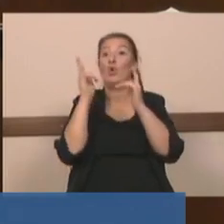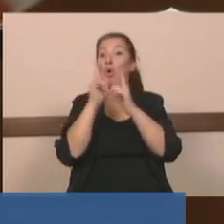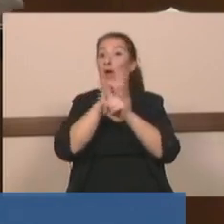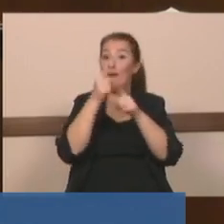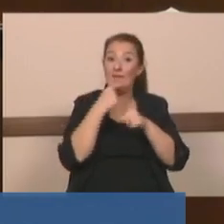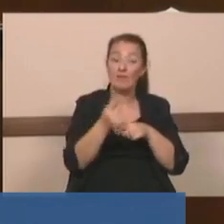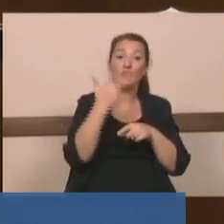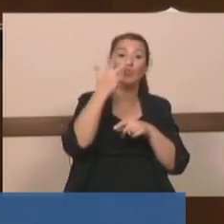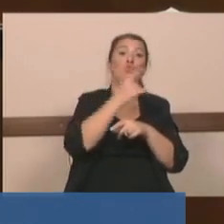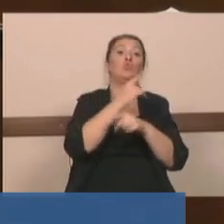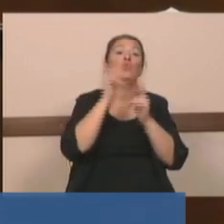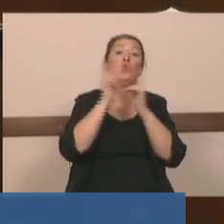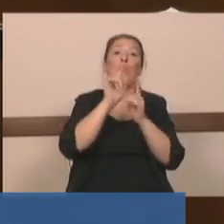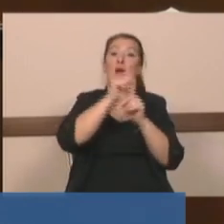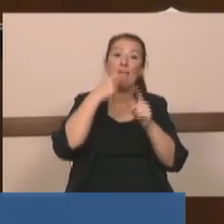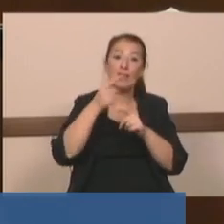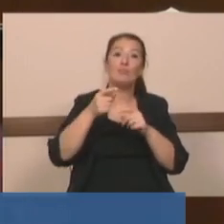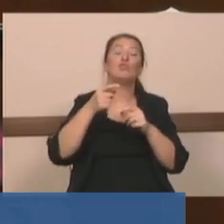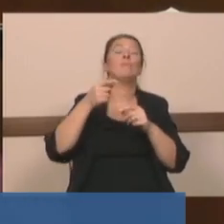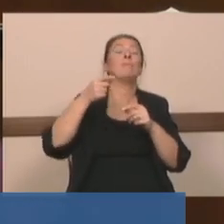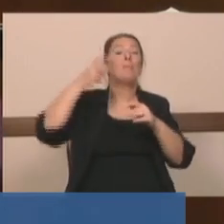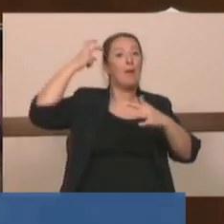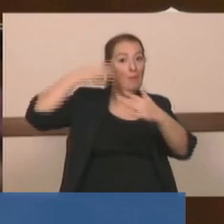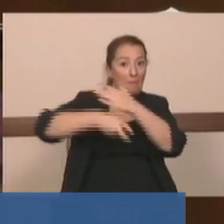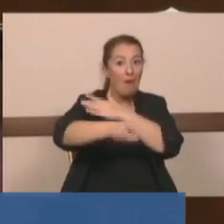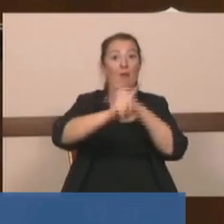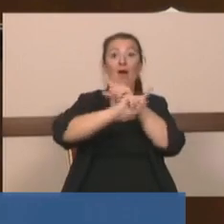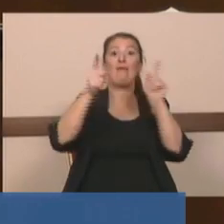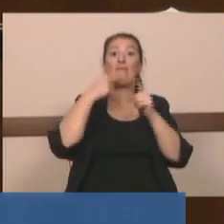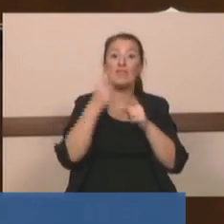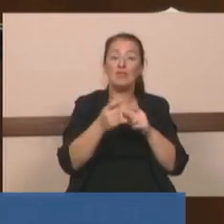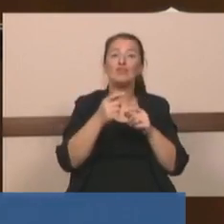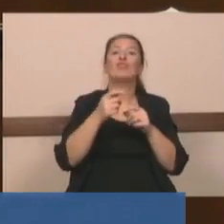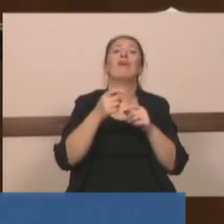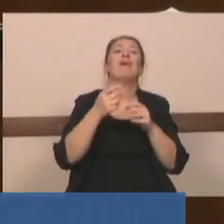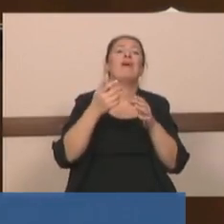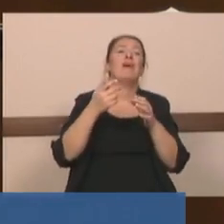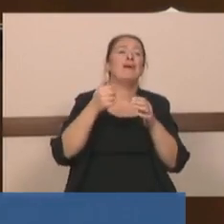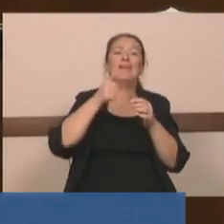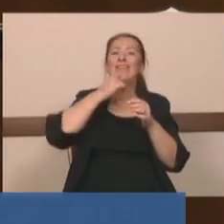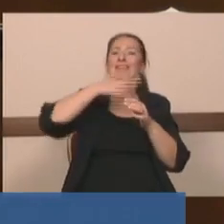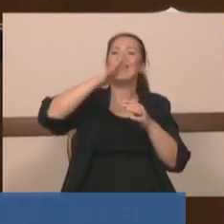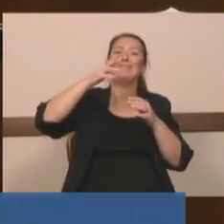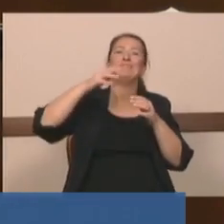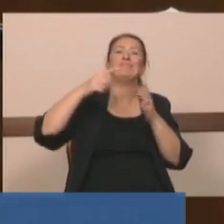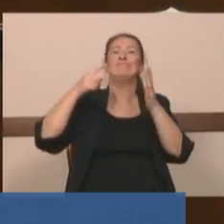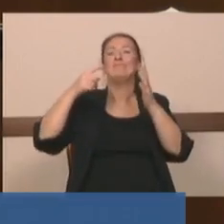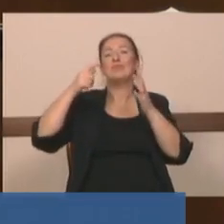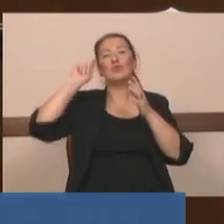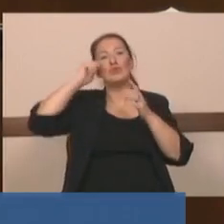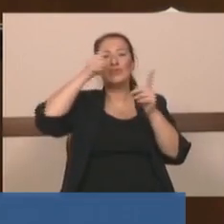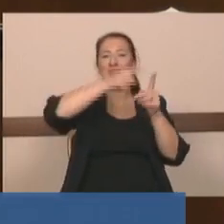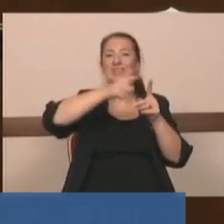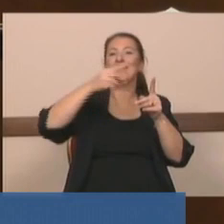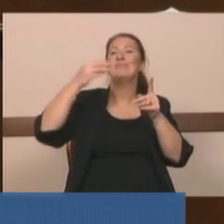çıkmış. Marmara'ya karşı çıkmış. Avrasya Tüneli'ne karşı çıkmış. Havaalanına karşı çıkmış. E Cumhuriyet